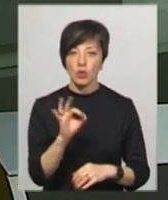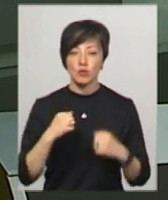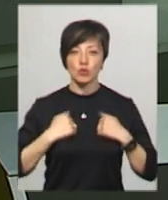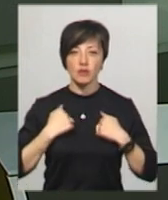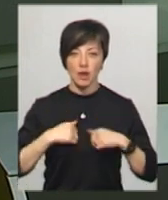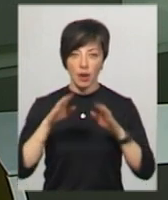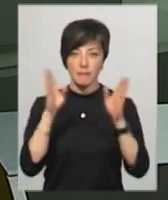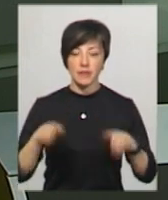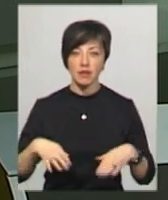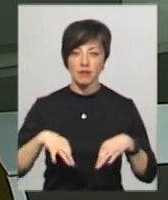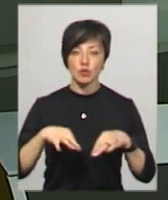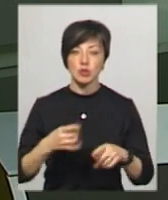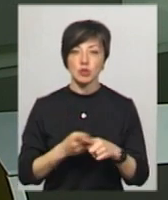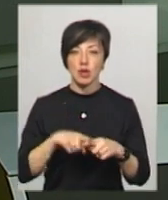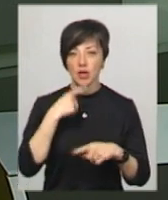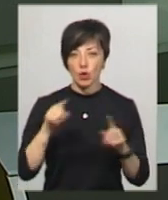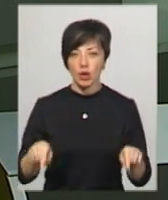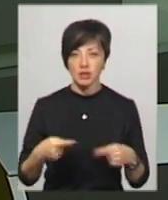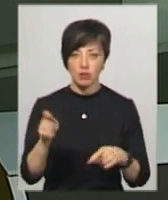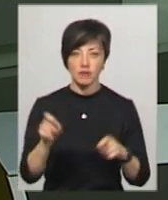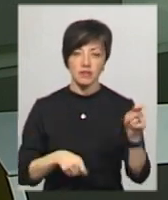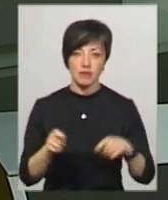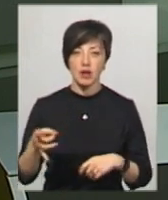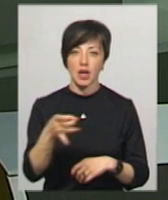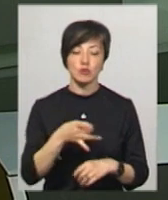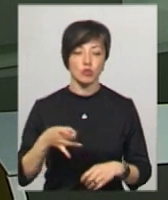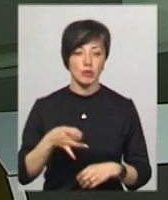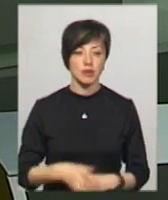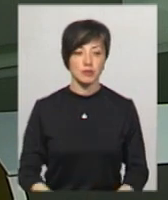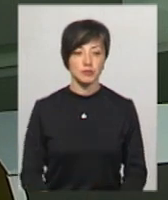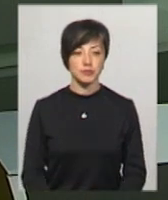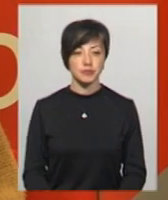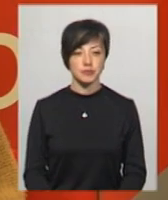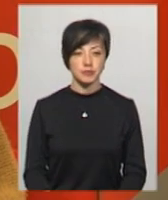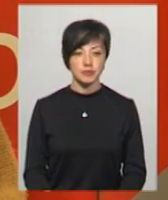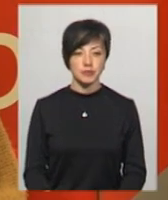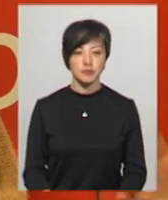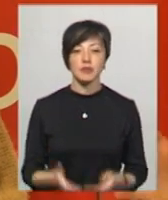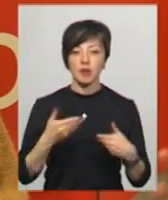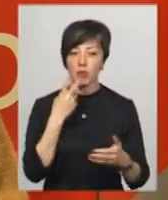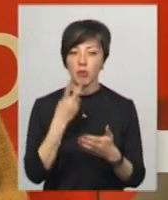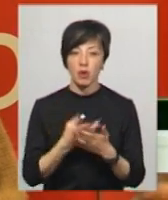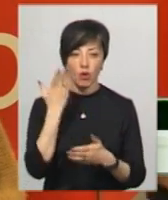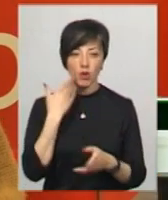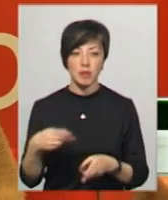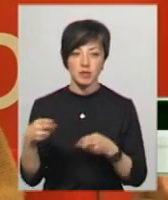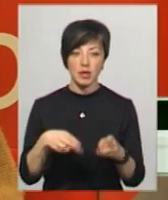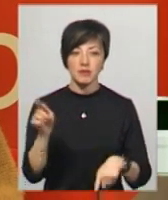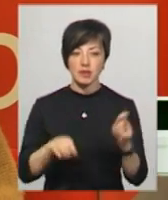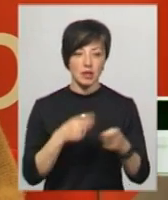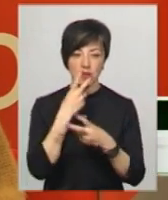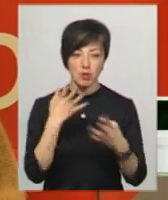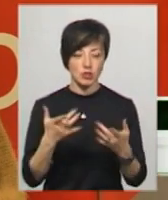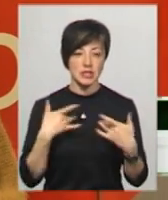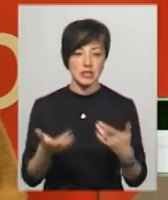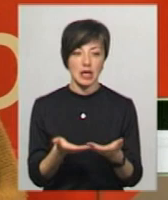кабінок для візучників. Про це каже організатор фестивалю «Республіка» Андрій Зоїн. Ми побачили, що коли вони приїжджають на фестиваль, вони не бачать